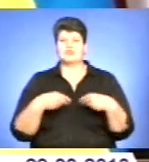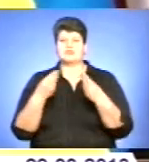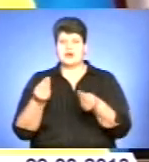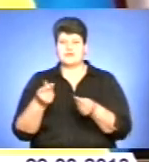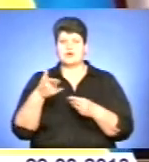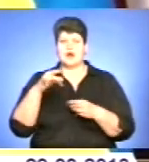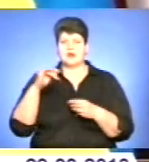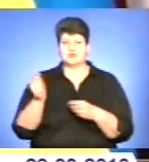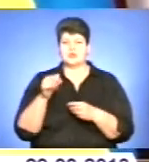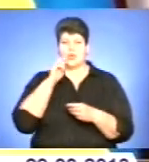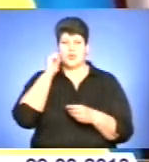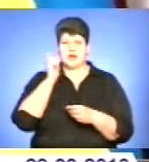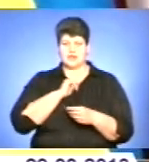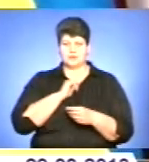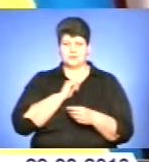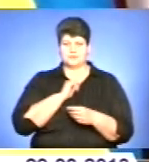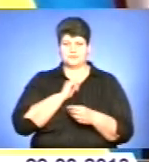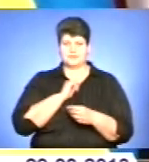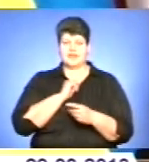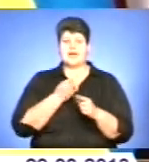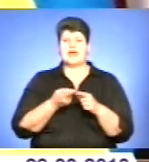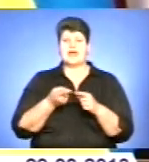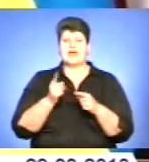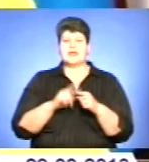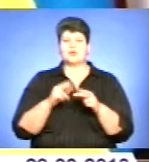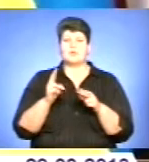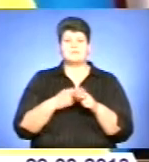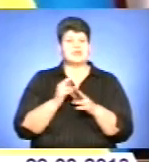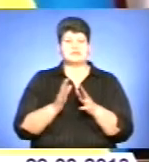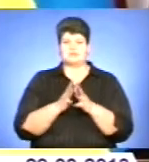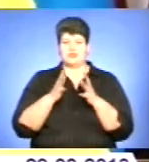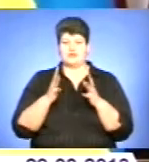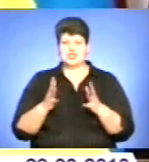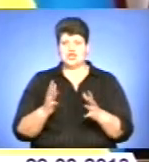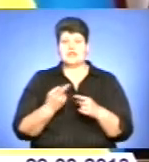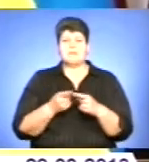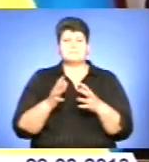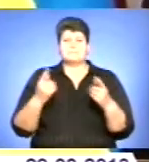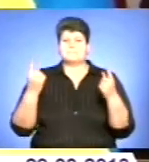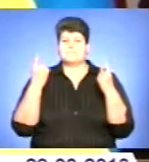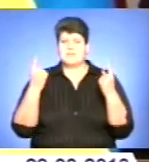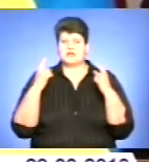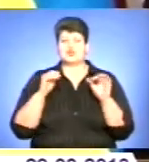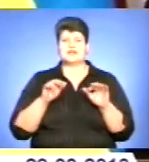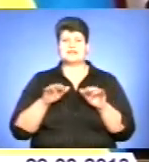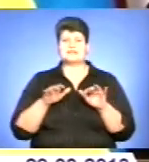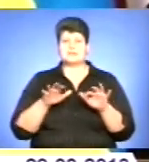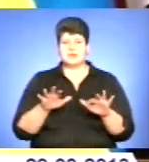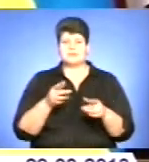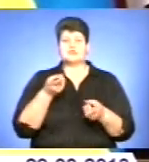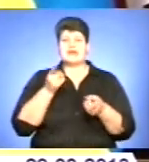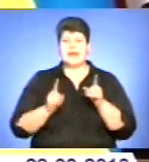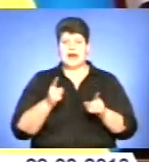Це без привлечення дуже велике збиття, тому що воно реально